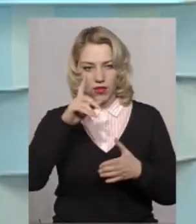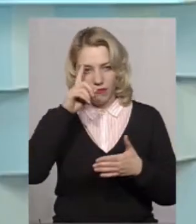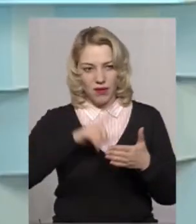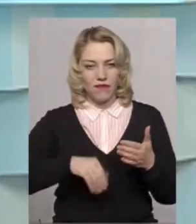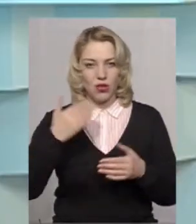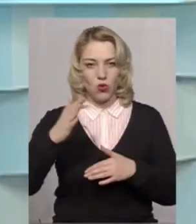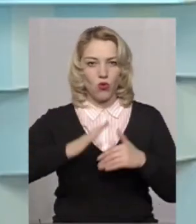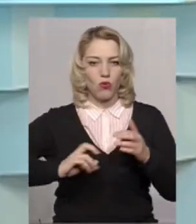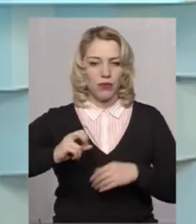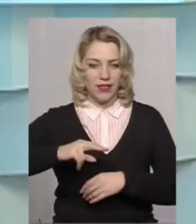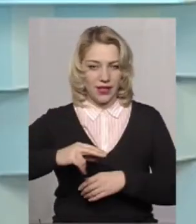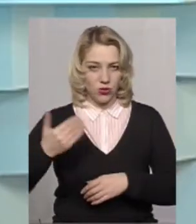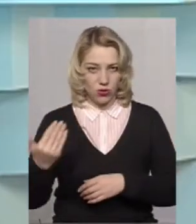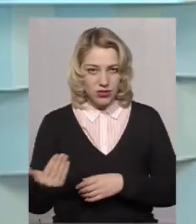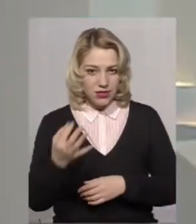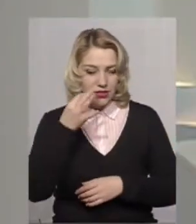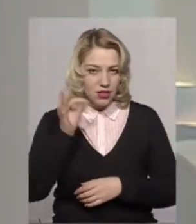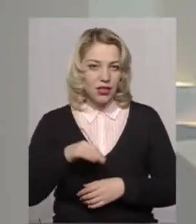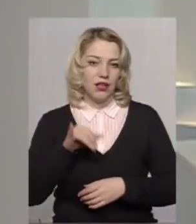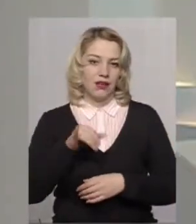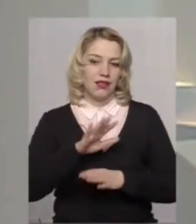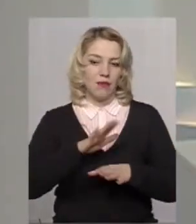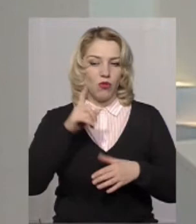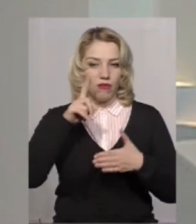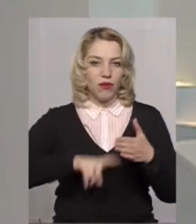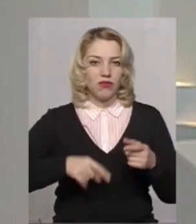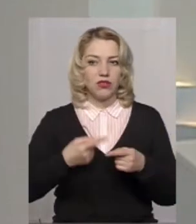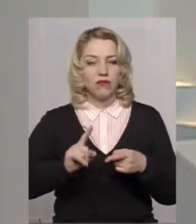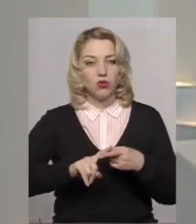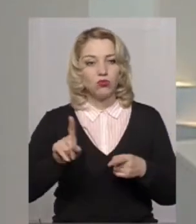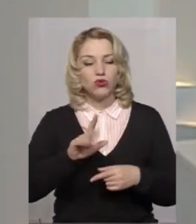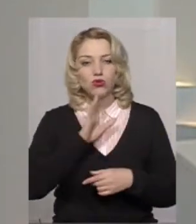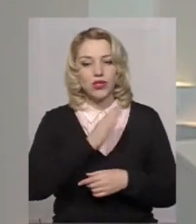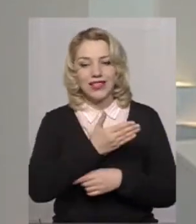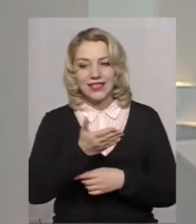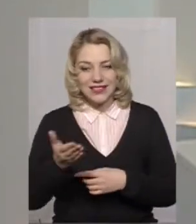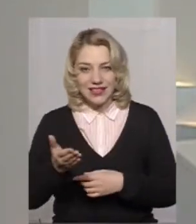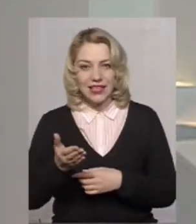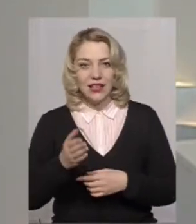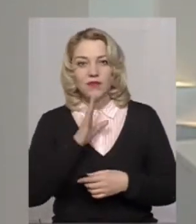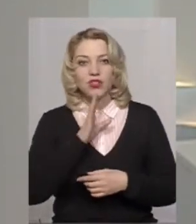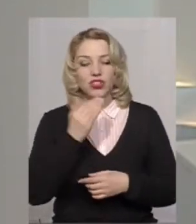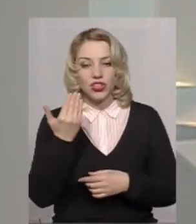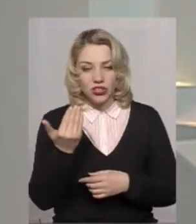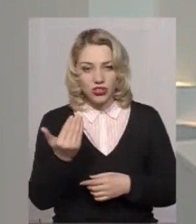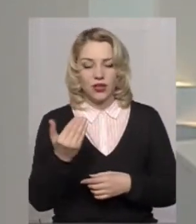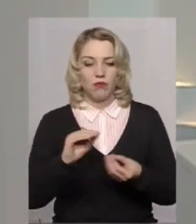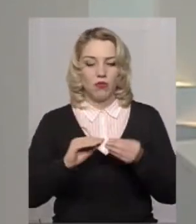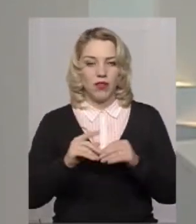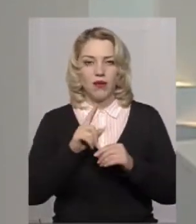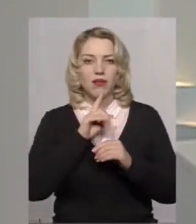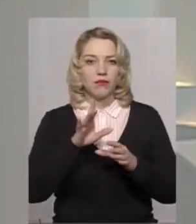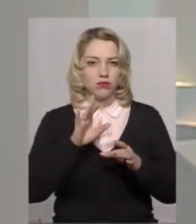його компетентності, і не була впевнена в тому, що її проблема не набуде розголосу.